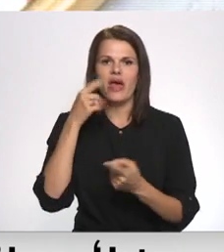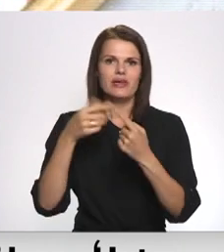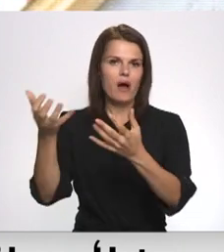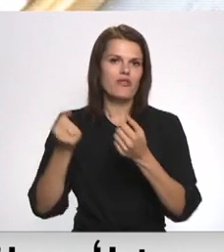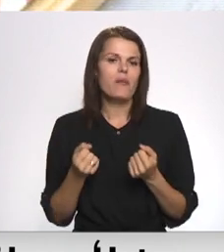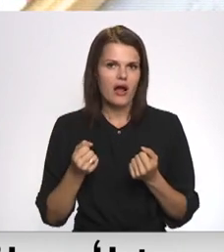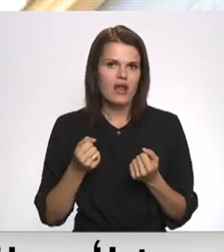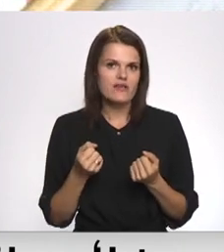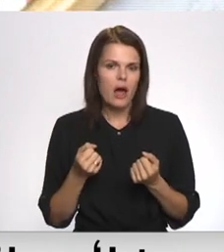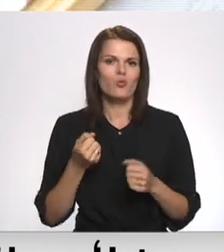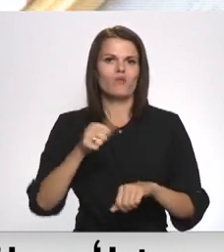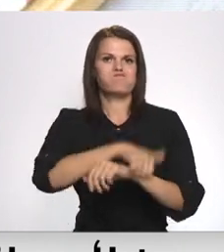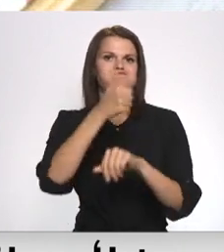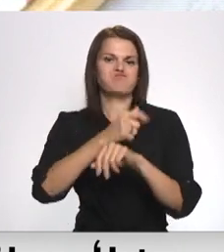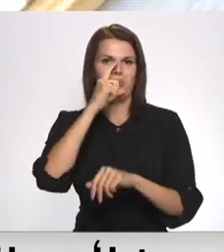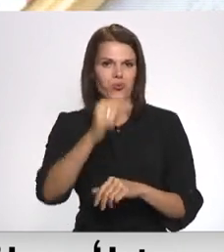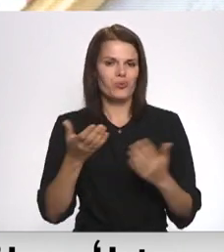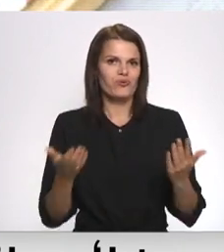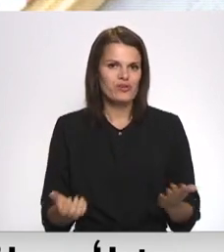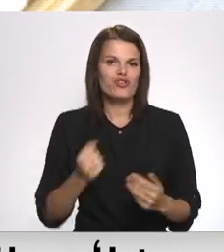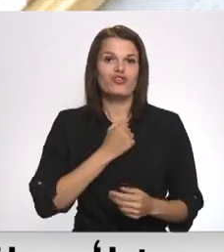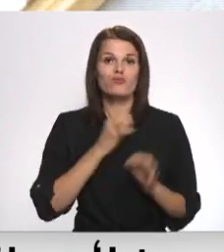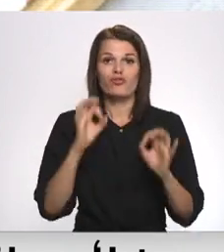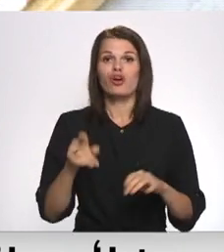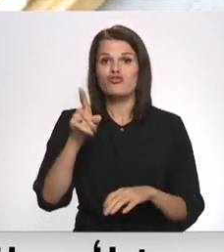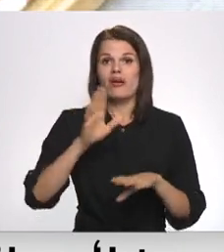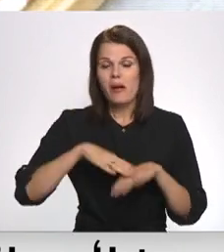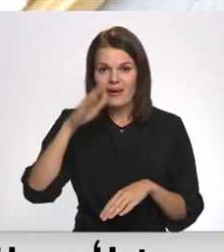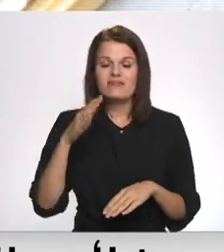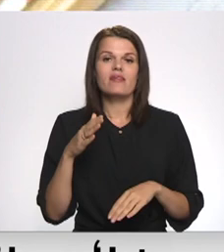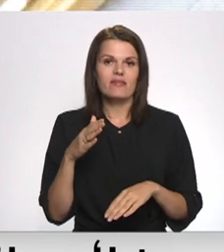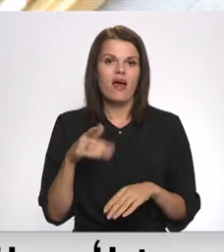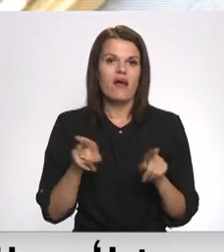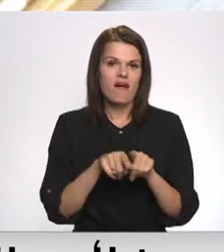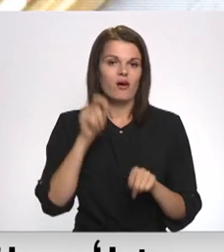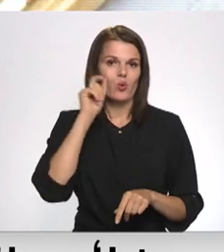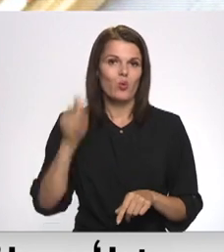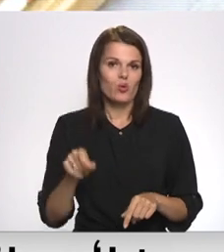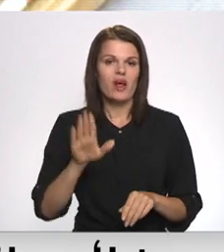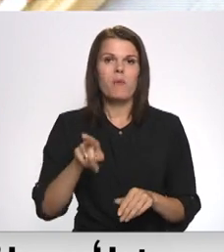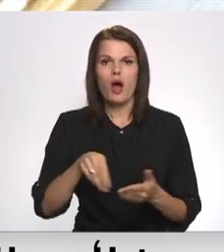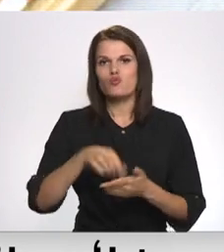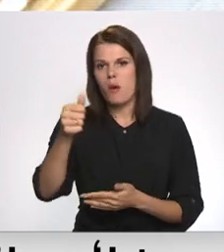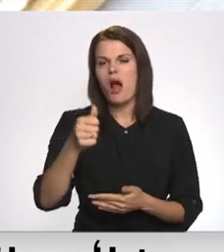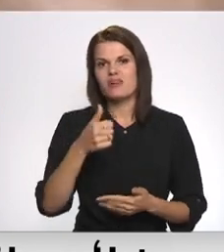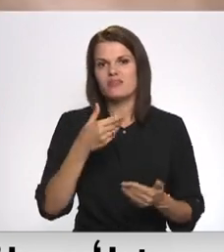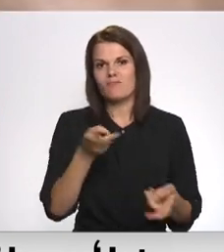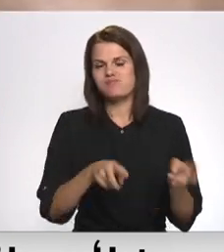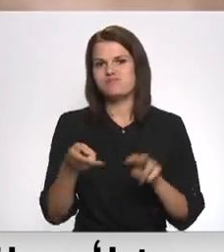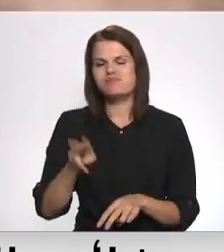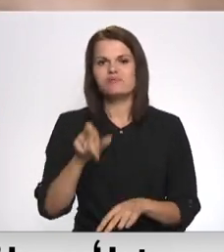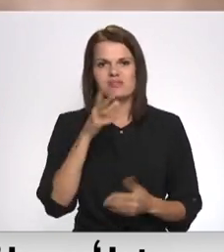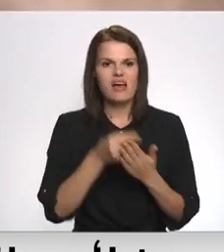apakaļ. Un, diemžēl, tieši šajam uzdēļ arī Ukraina par to maksāja savām dzīvībām.